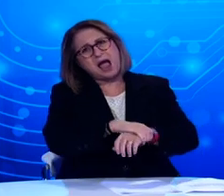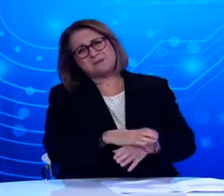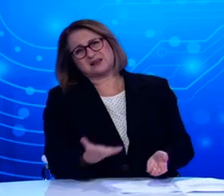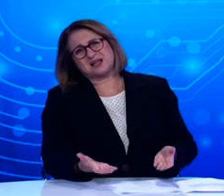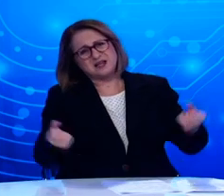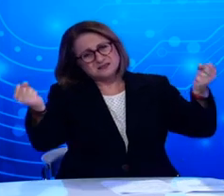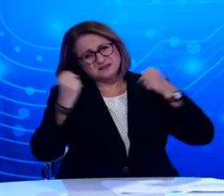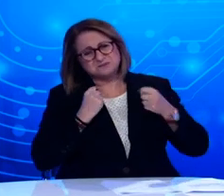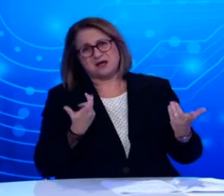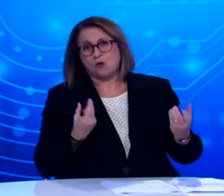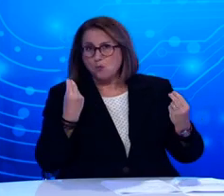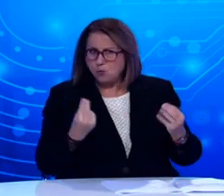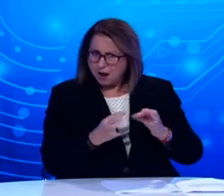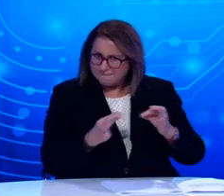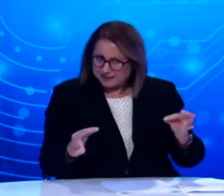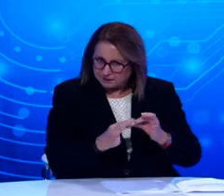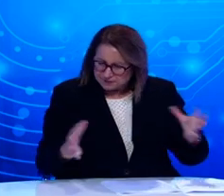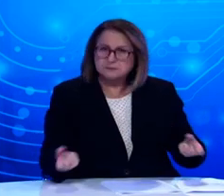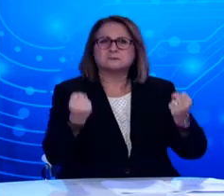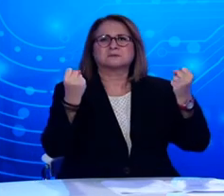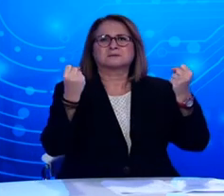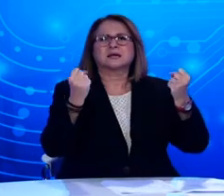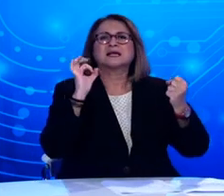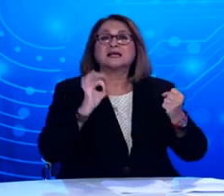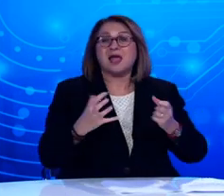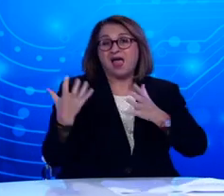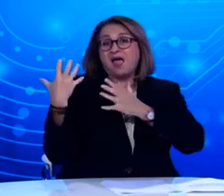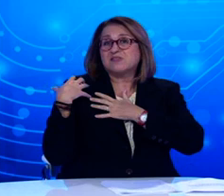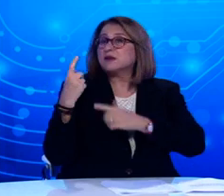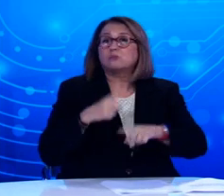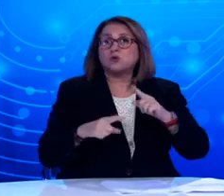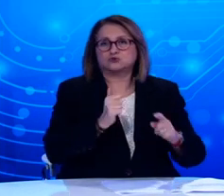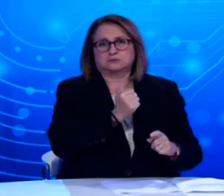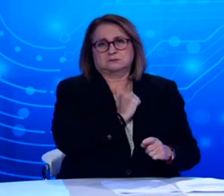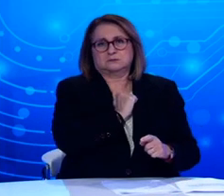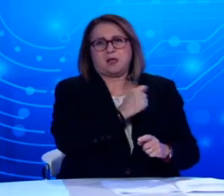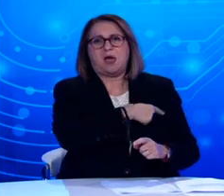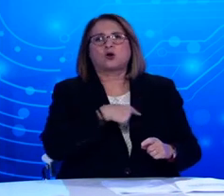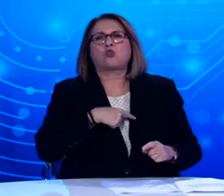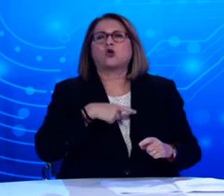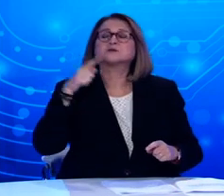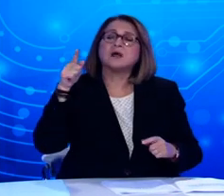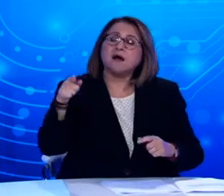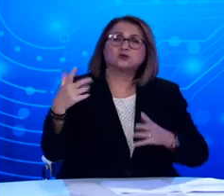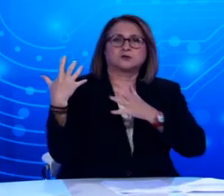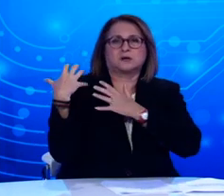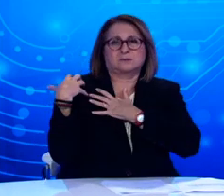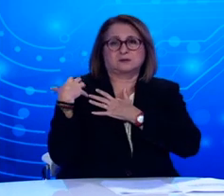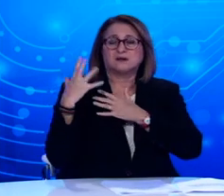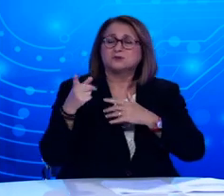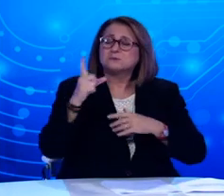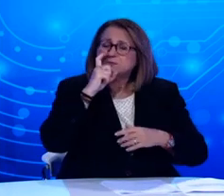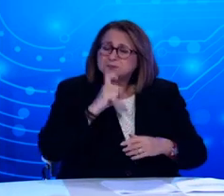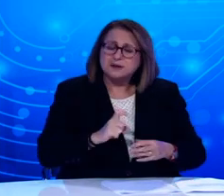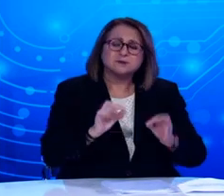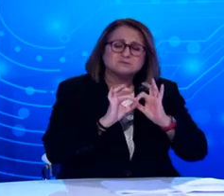εργασιακούς χώρους βαρύνει πρωτίστως τους ίδιους τους εργοδότες, τους οποίους και καλούμε επιμελώς να εφαρμόσουν τα σχετικά μέτρα